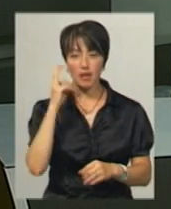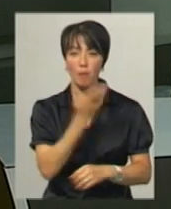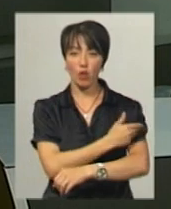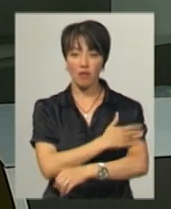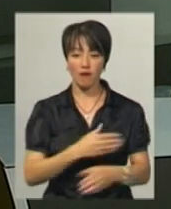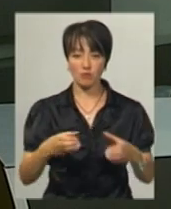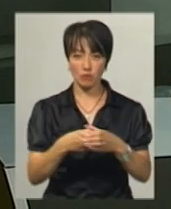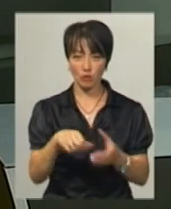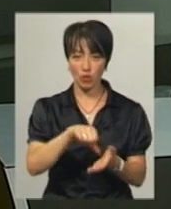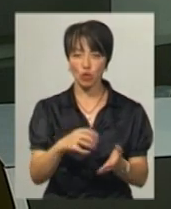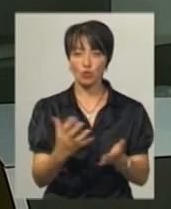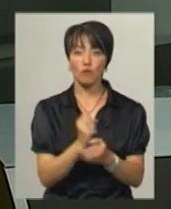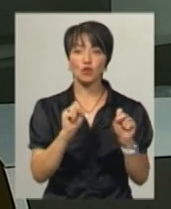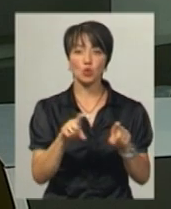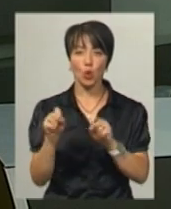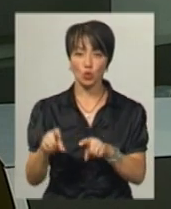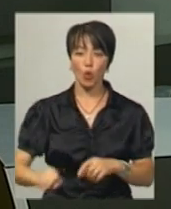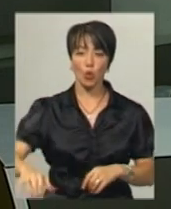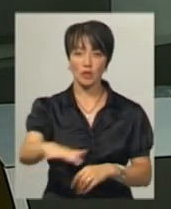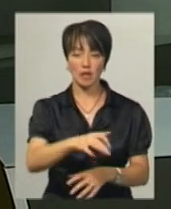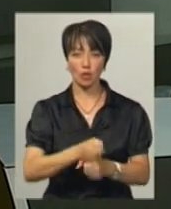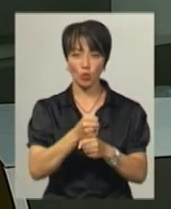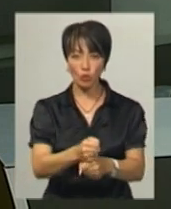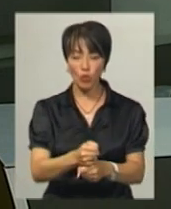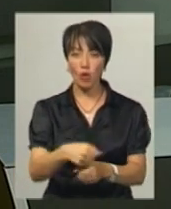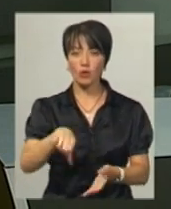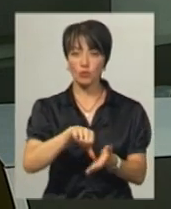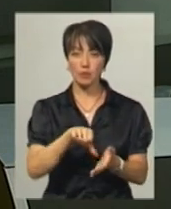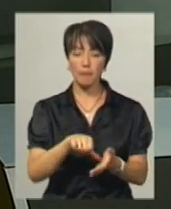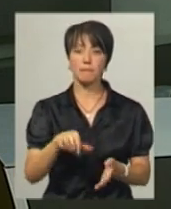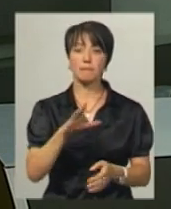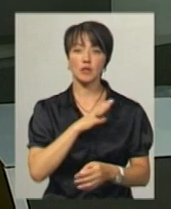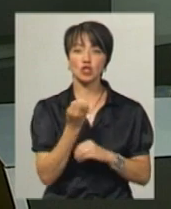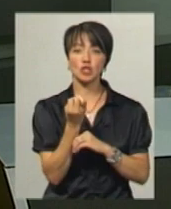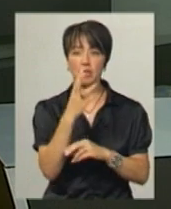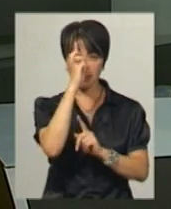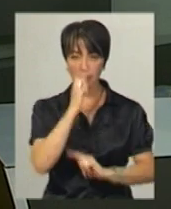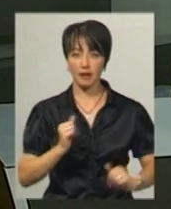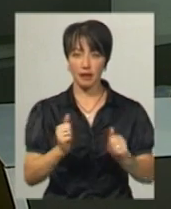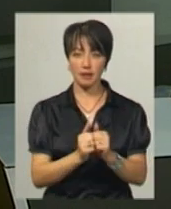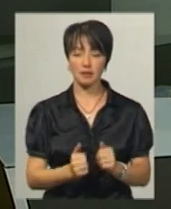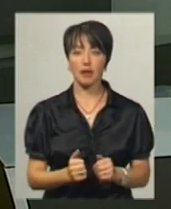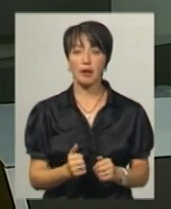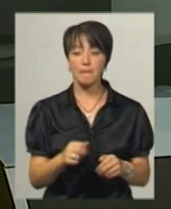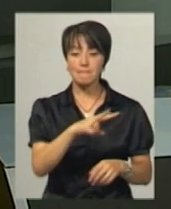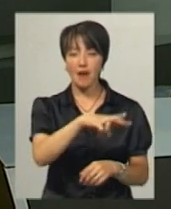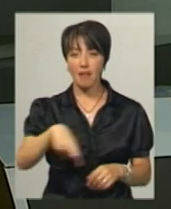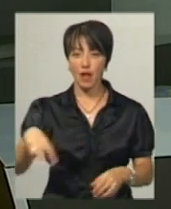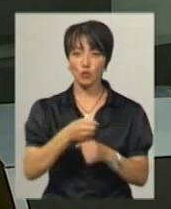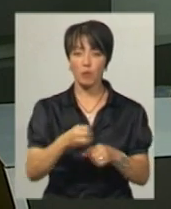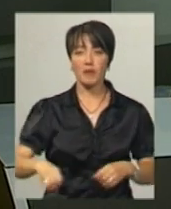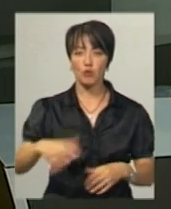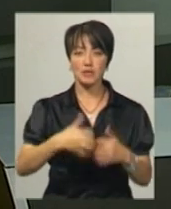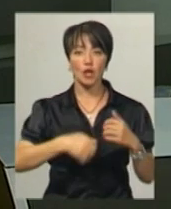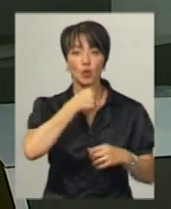Полтавської областей здобув золото континентального кубку, в якому брали участь представники 14 країн. Паралельно з Кубком Європи